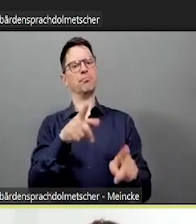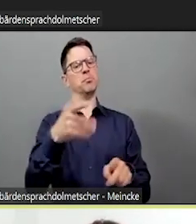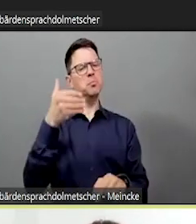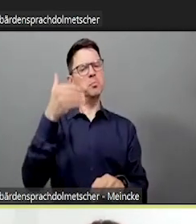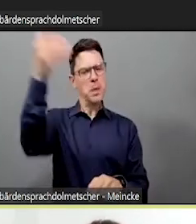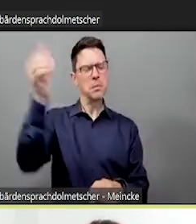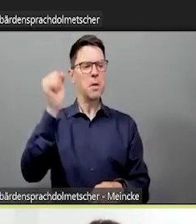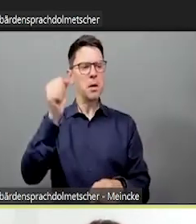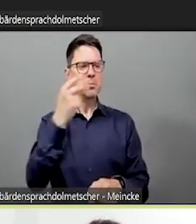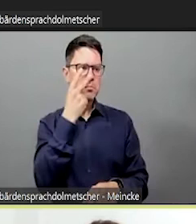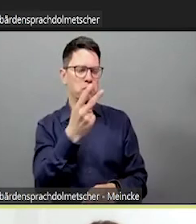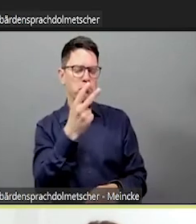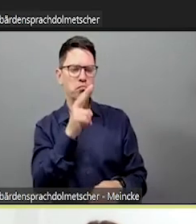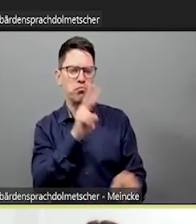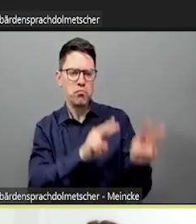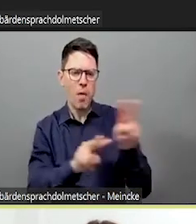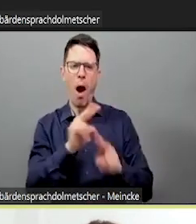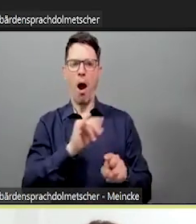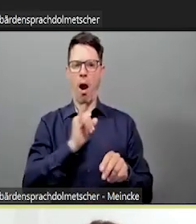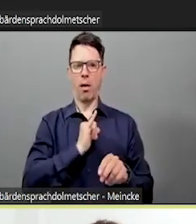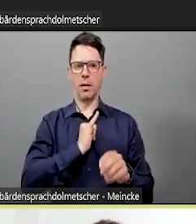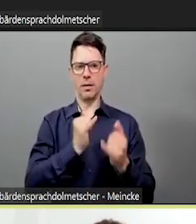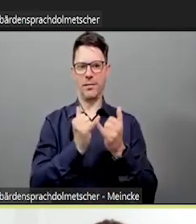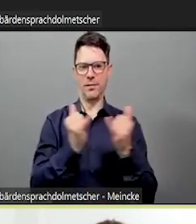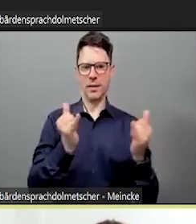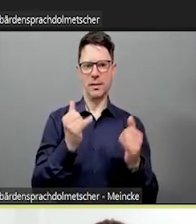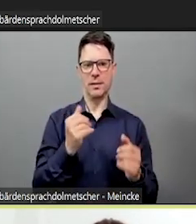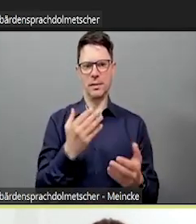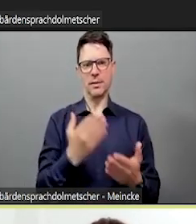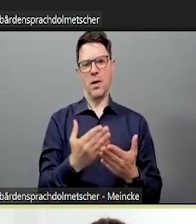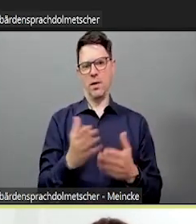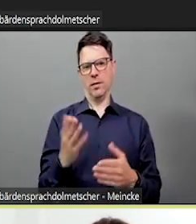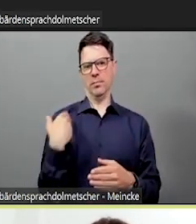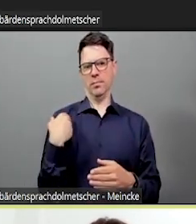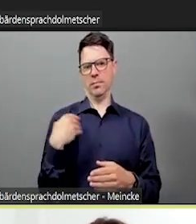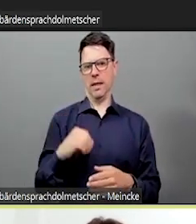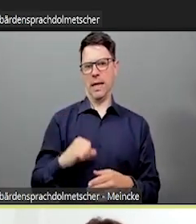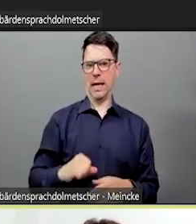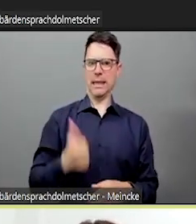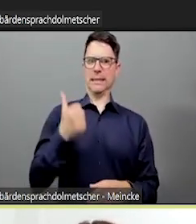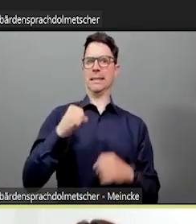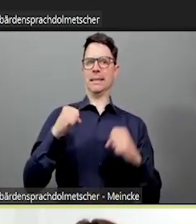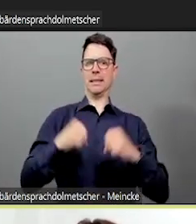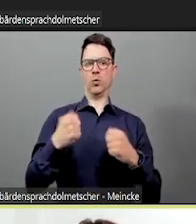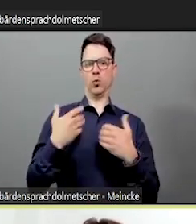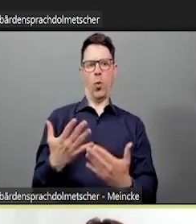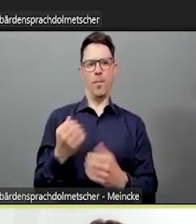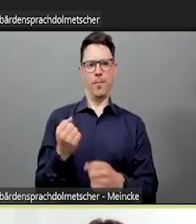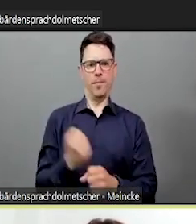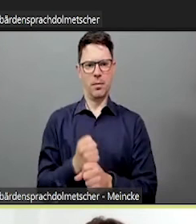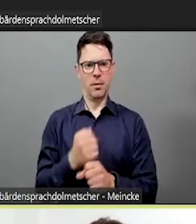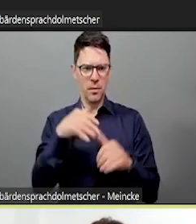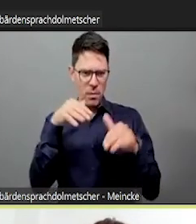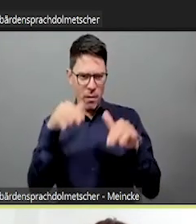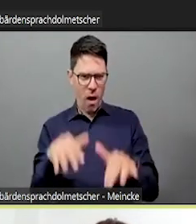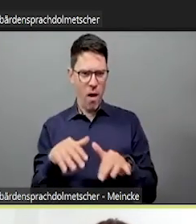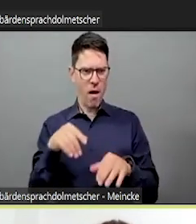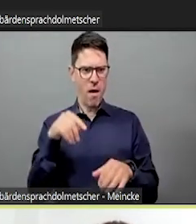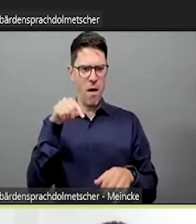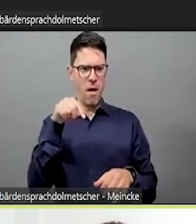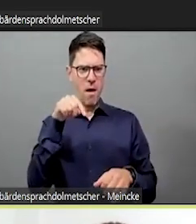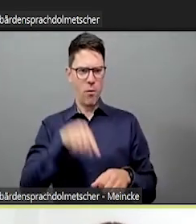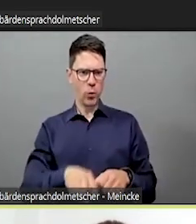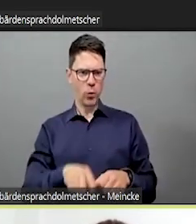auf dieser Landkarte markieren mit solchen PIN, mit solchen digitalen Markern, entweder wo sie wohnen, wo ihre